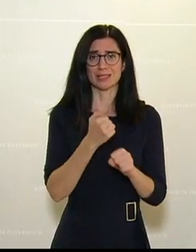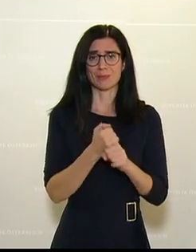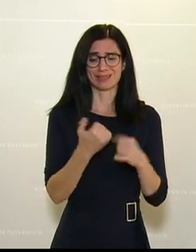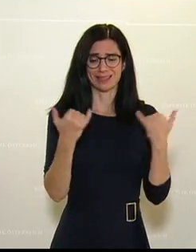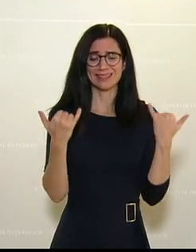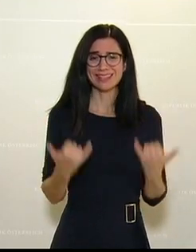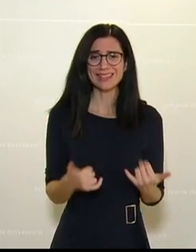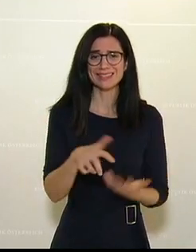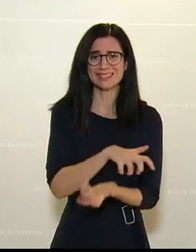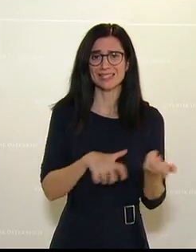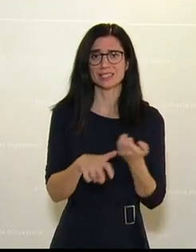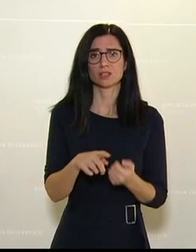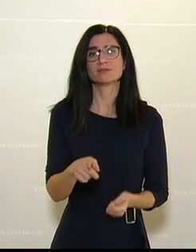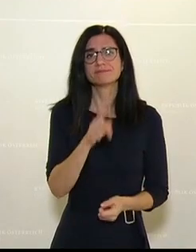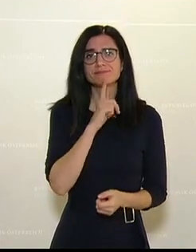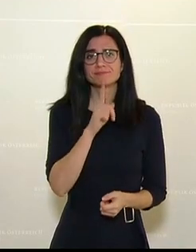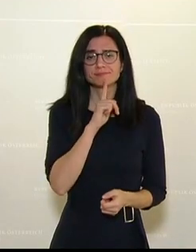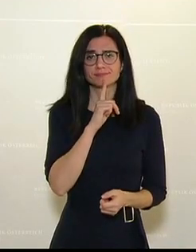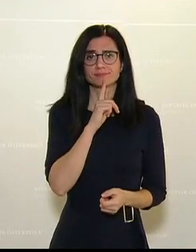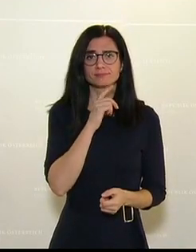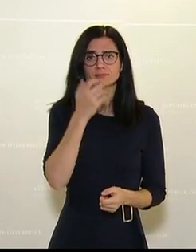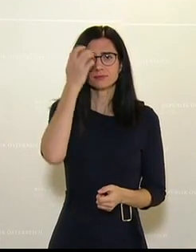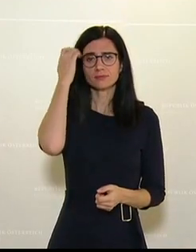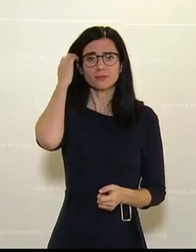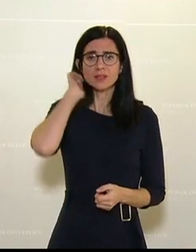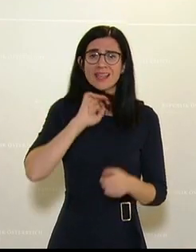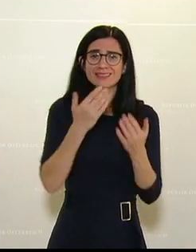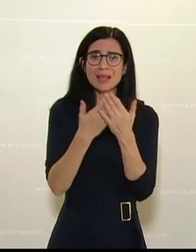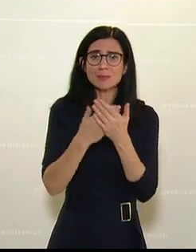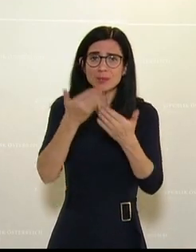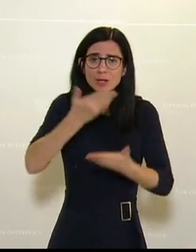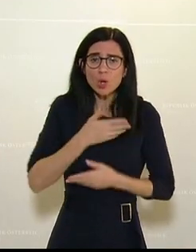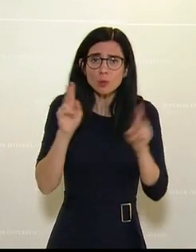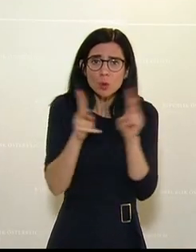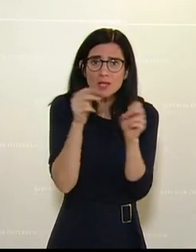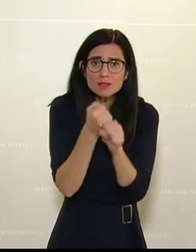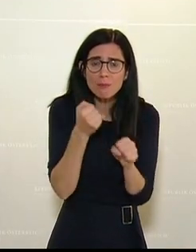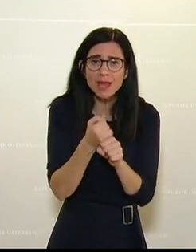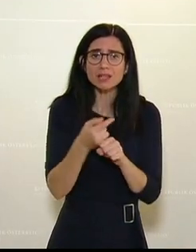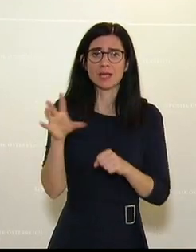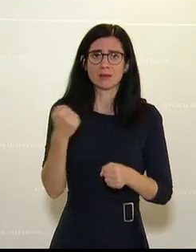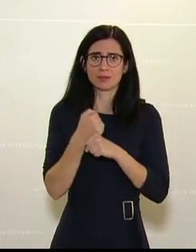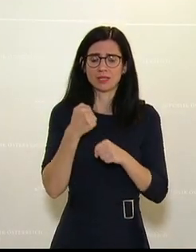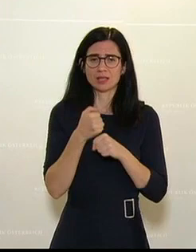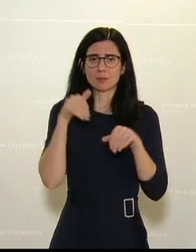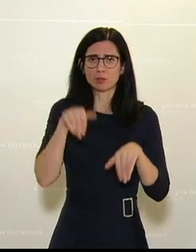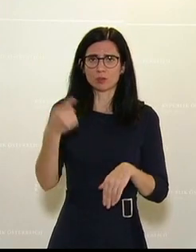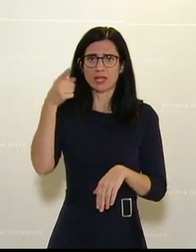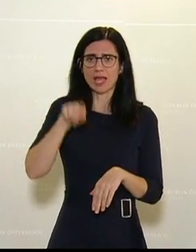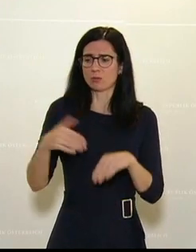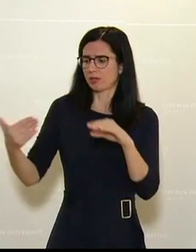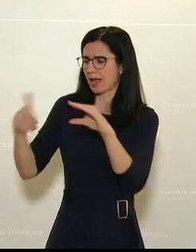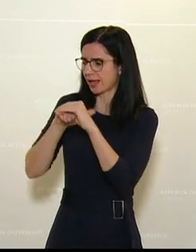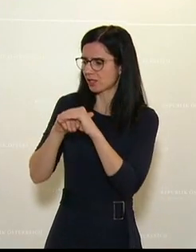der Krise zu kurz. Weil um Anspruch auf Kurzarbeit zu haben, muss der Mitarbeiter einen Monat